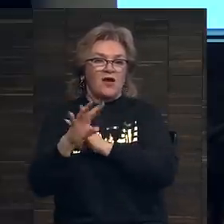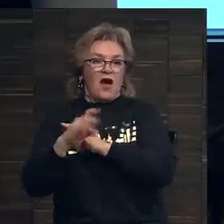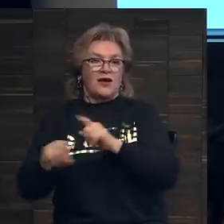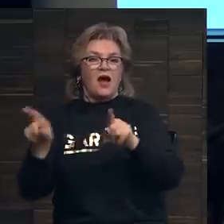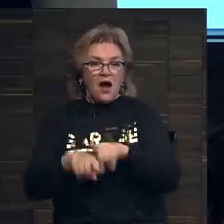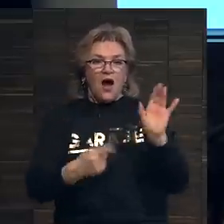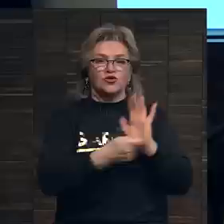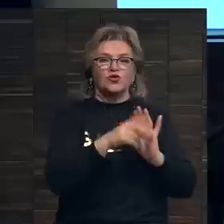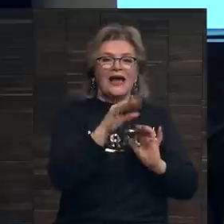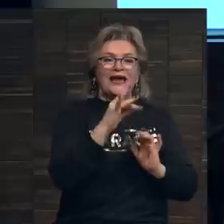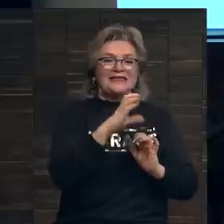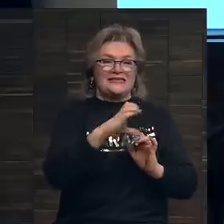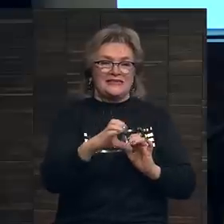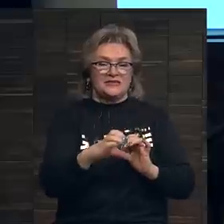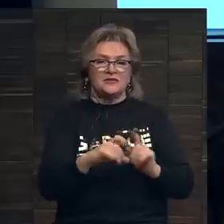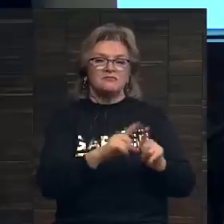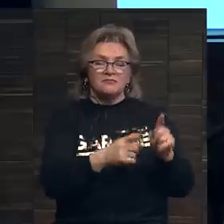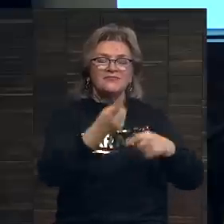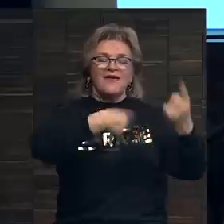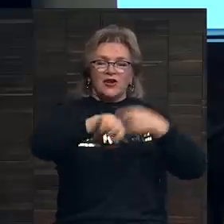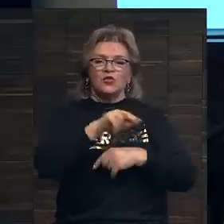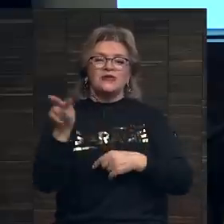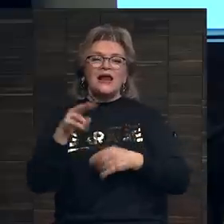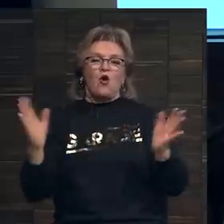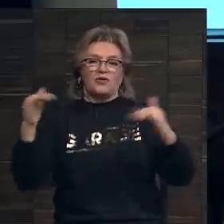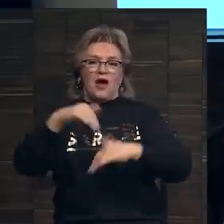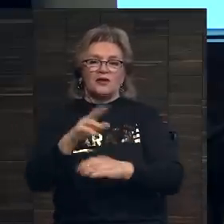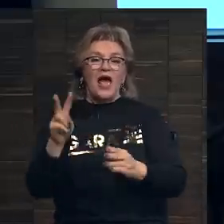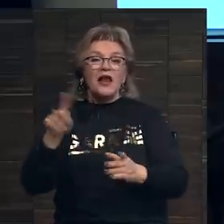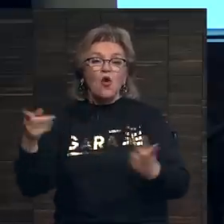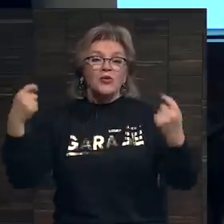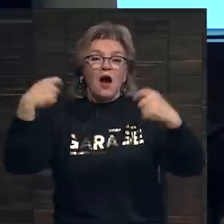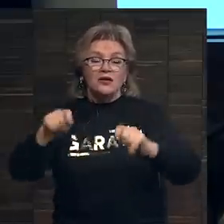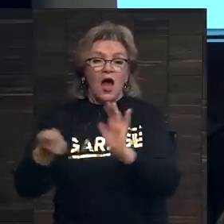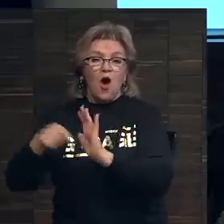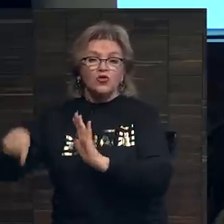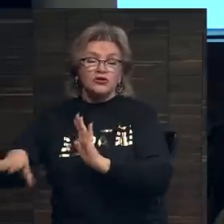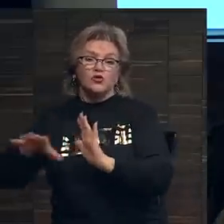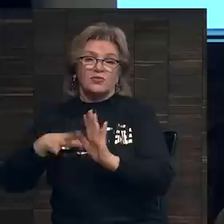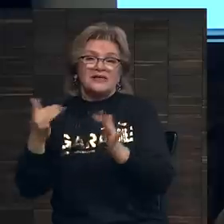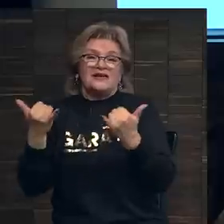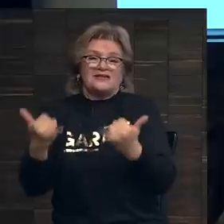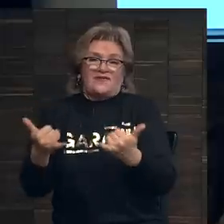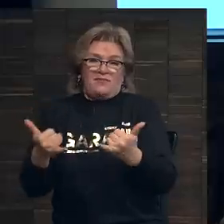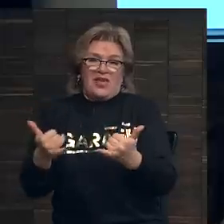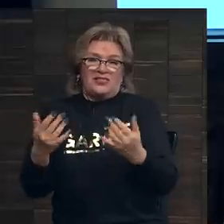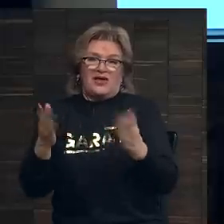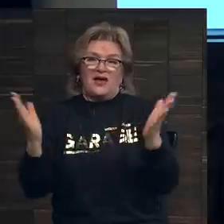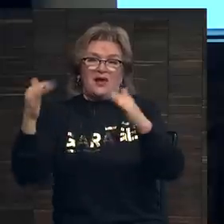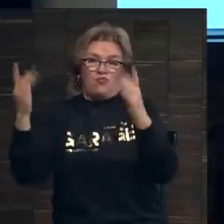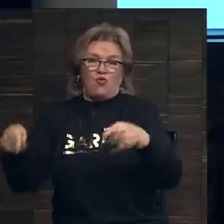Кристис, и сейчас мы вернемся к картине Леонардо, продавал Леонардо в аукционе современных работ